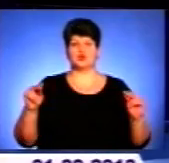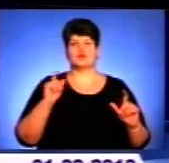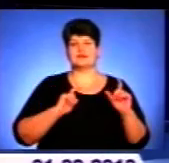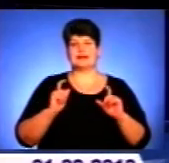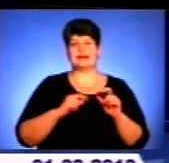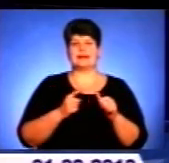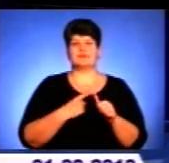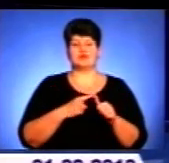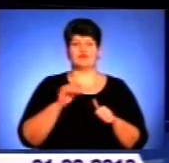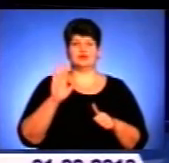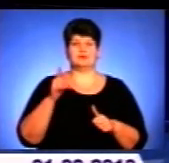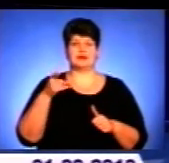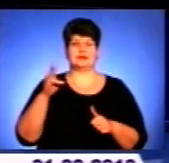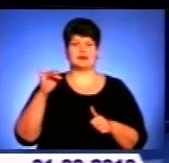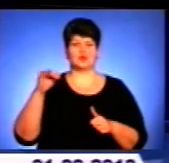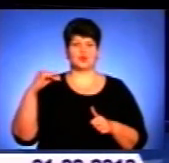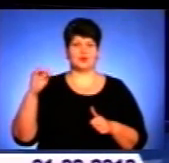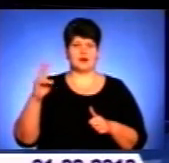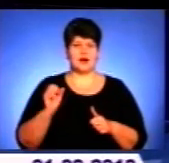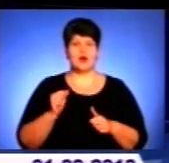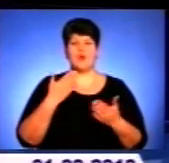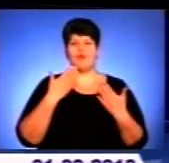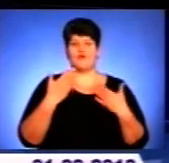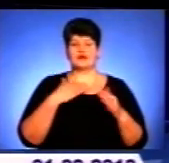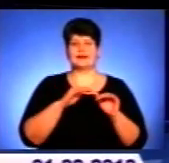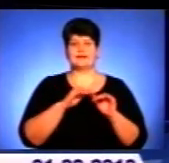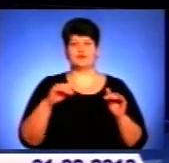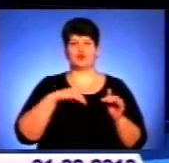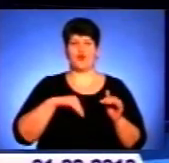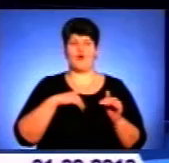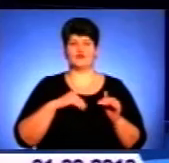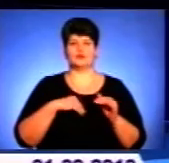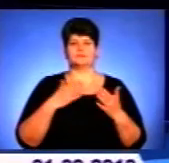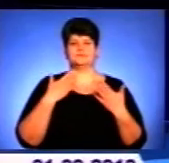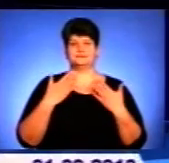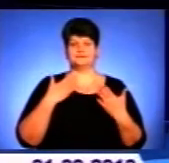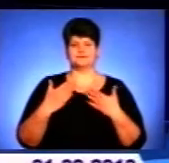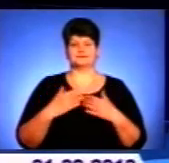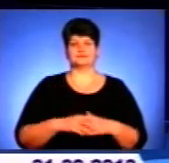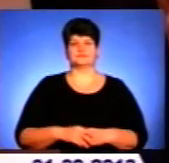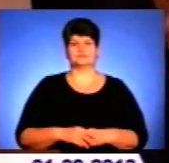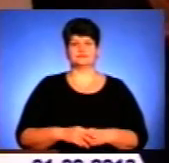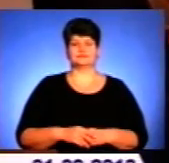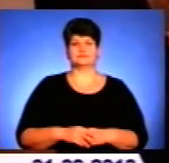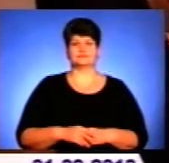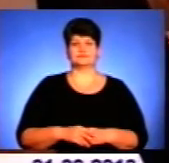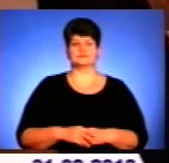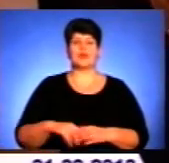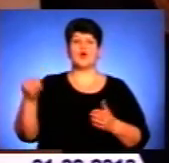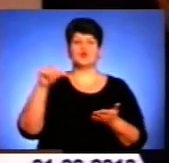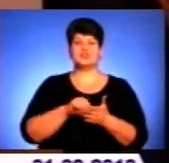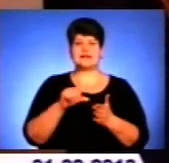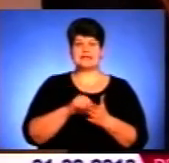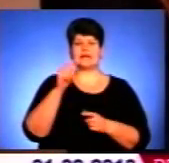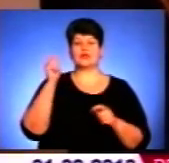імені Володимира Гнатюка. Обговорювали рівень духовного виховання у навчальних закладах країни. Учасники